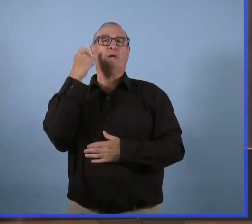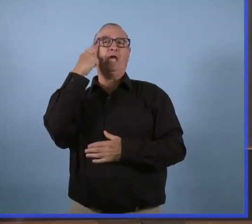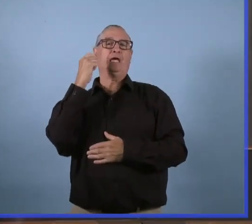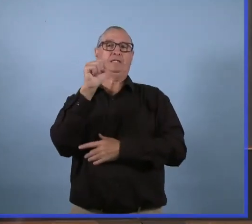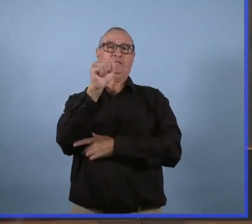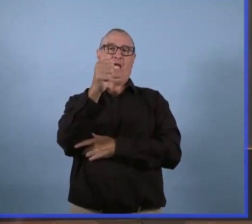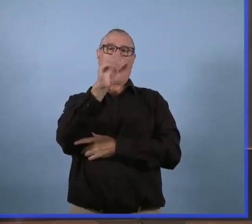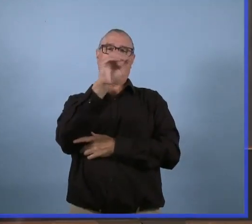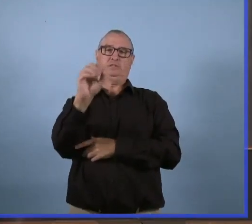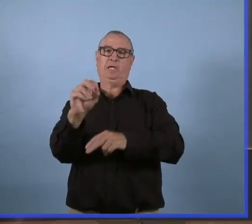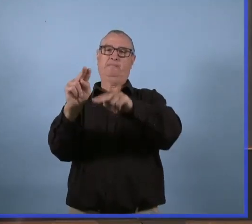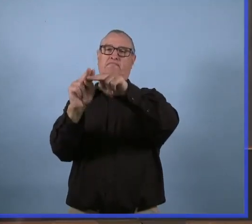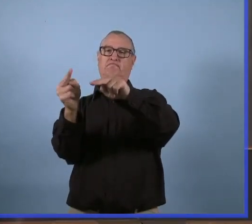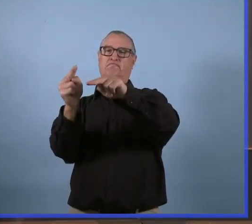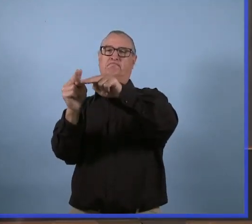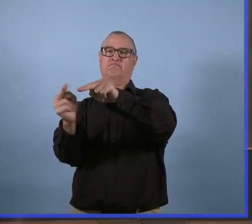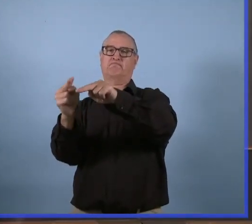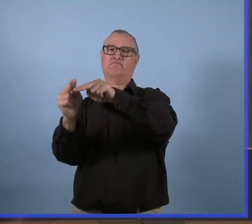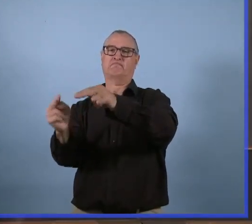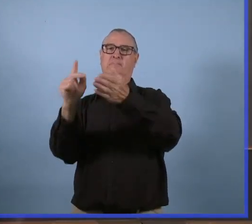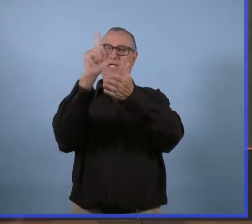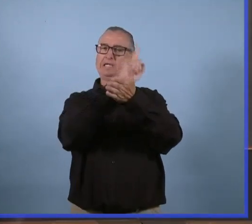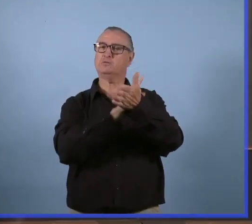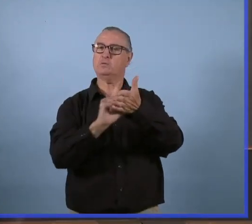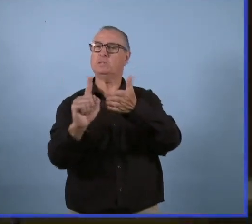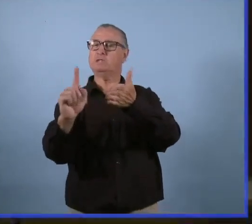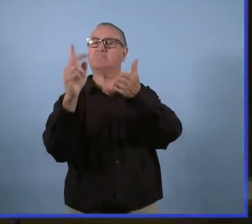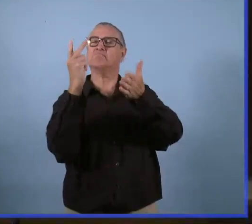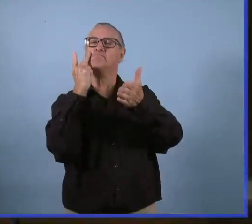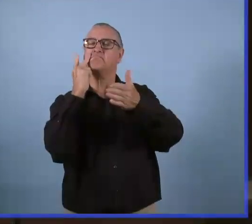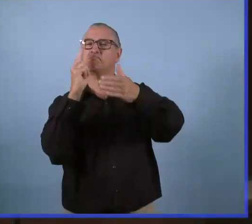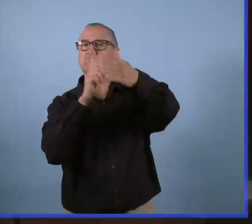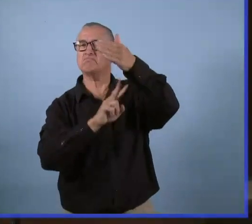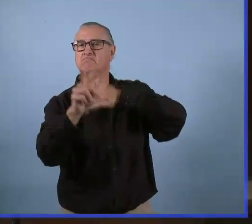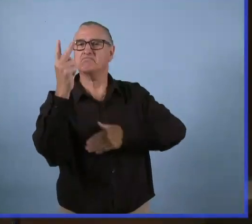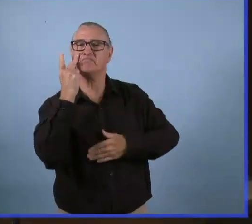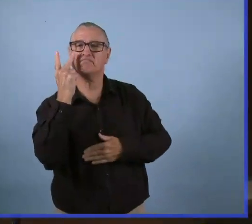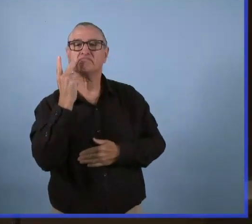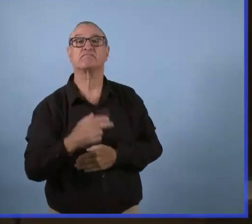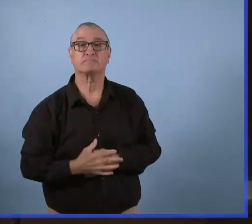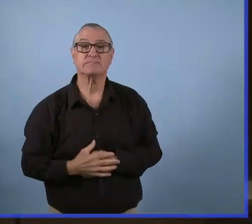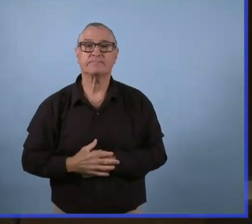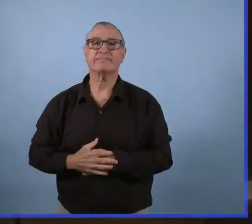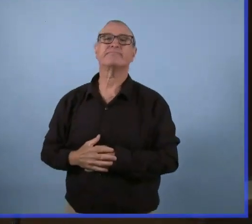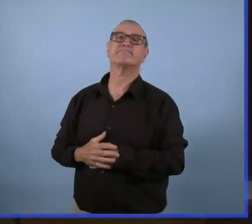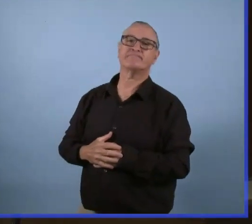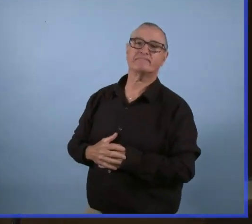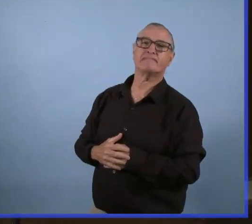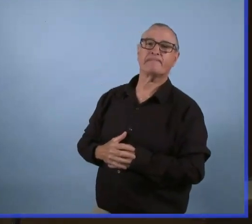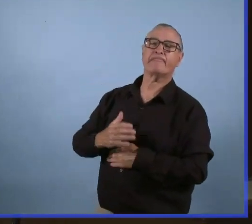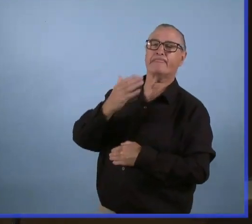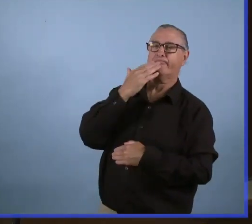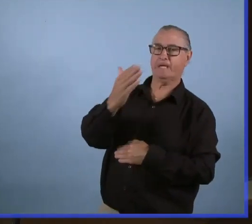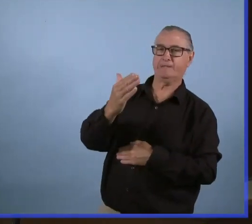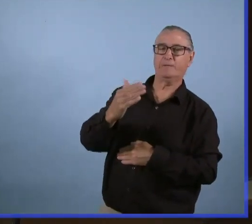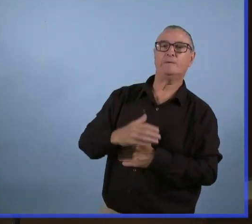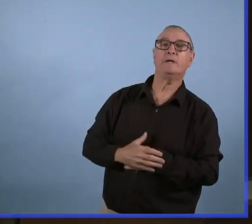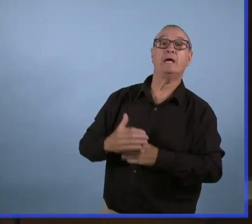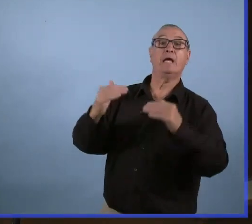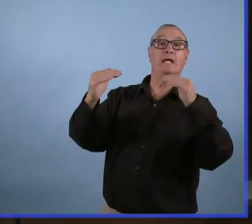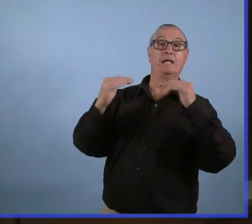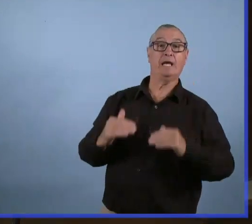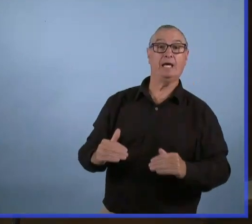jusqu'à 10% de baisse. Et on espère pouvoir continuer de voir ça si la situation ne change pas.